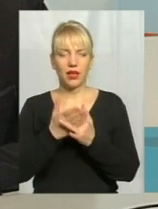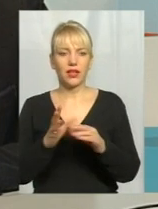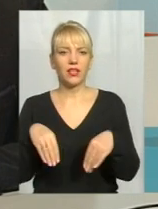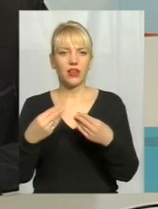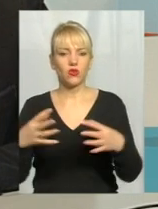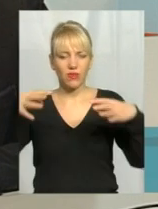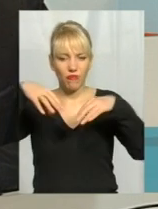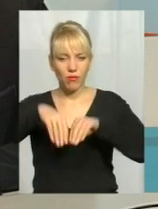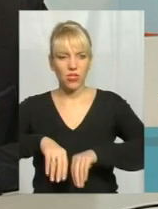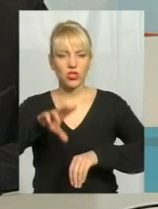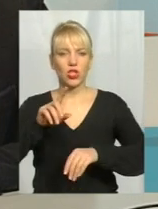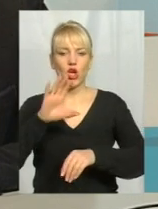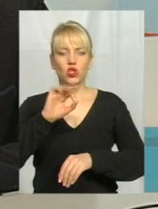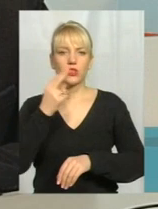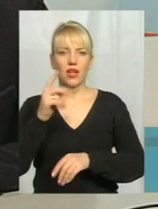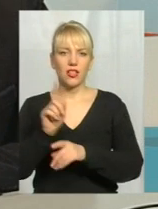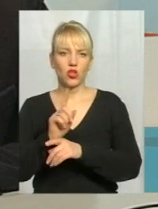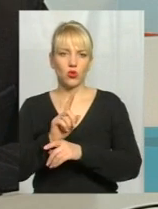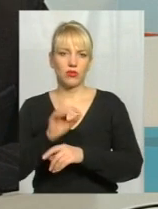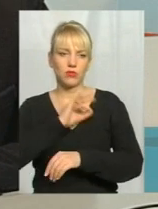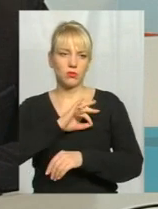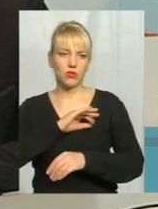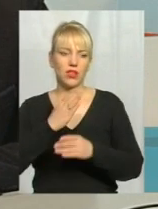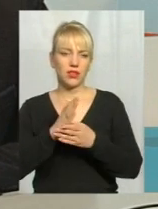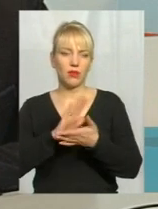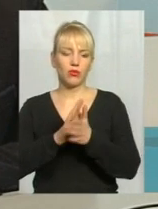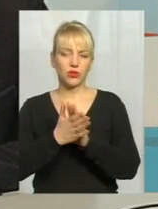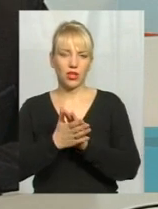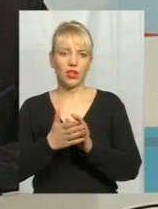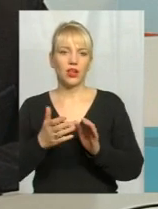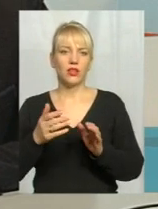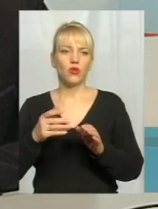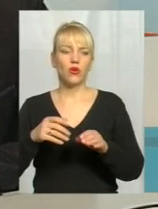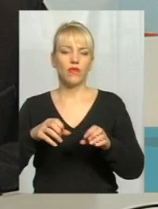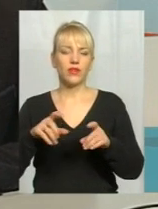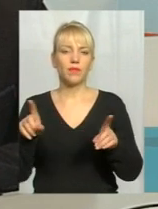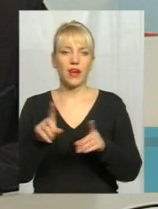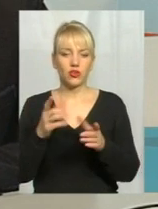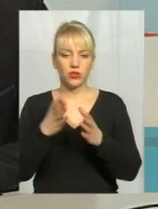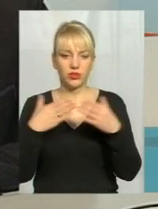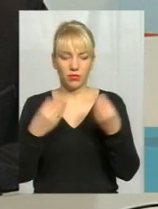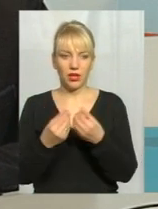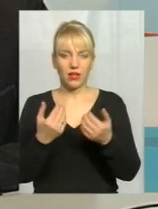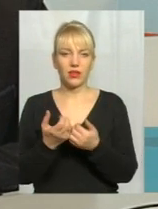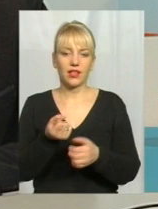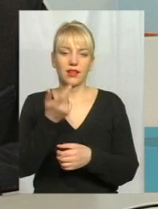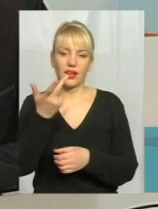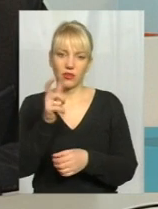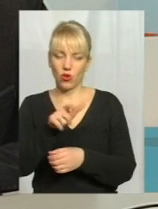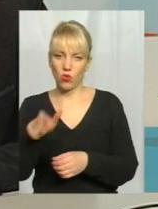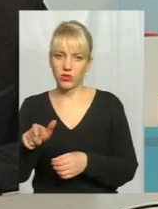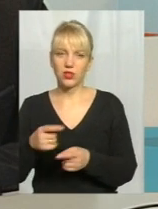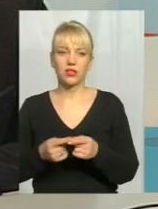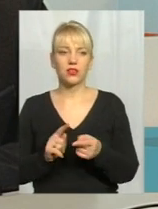соціальних норм споживання. Тобто є постанови, які регулюють цей об'єм. Якщо сім'я складається з декількох осіб, то